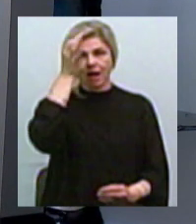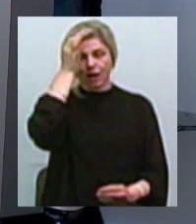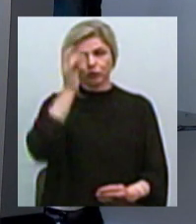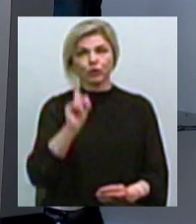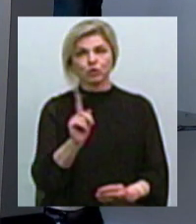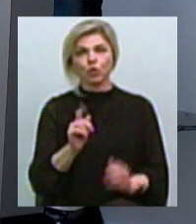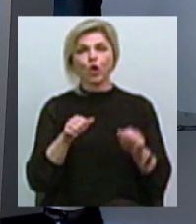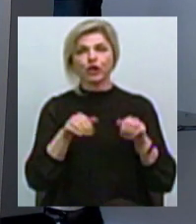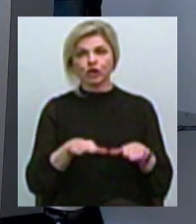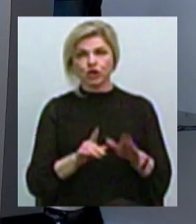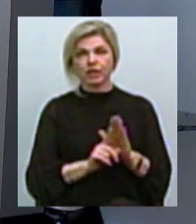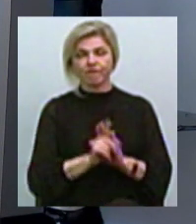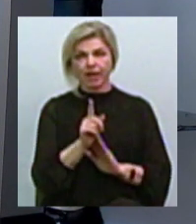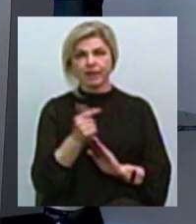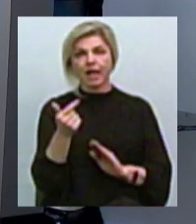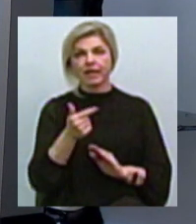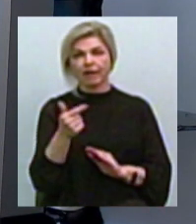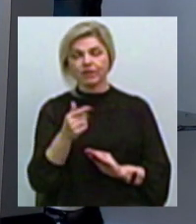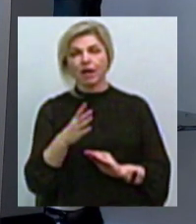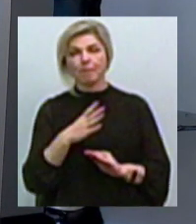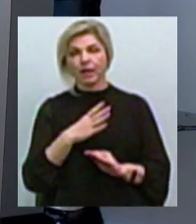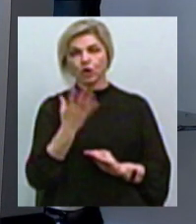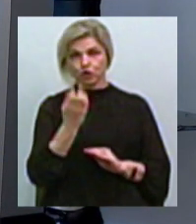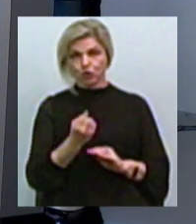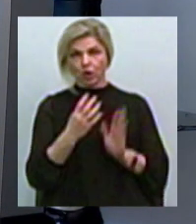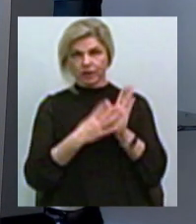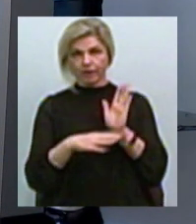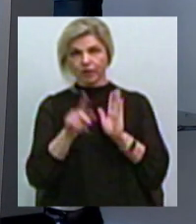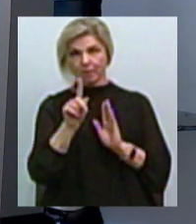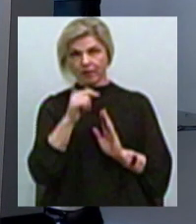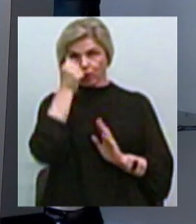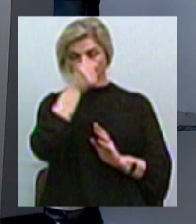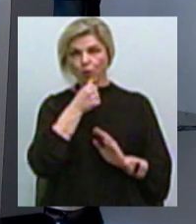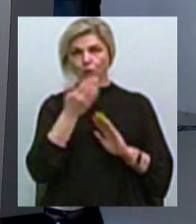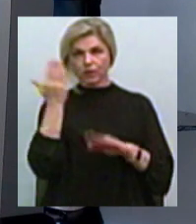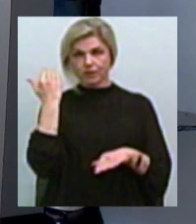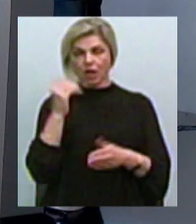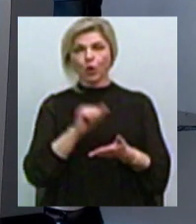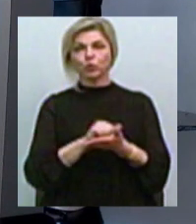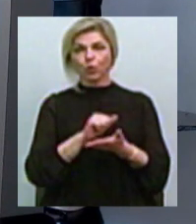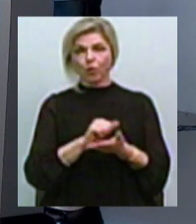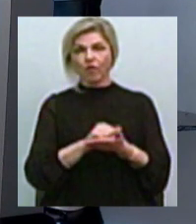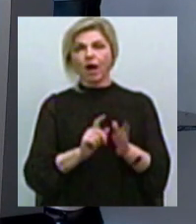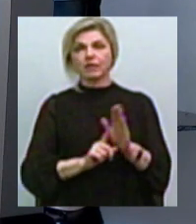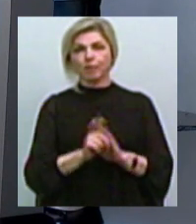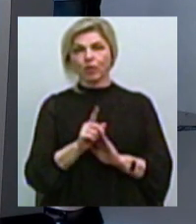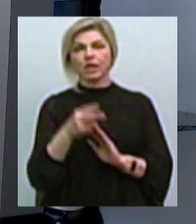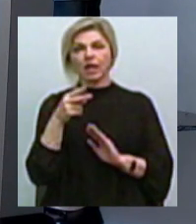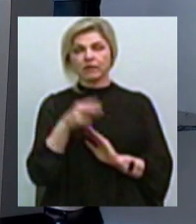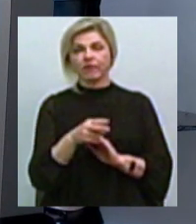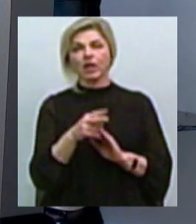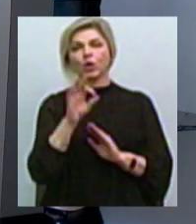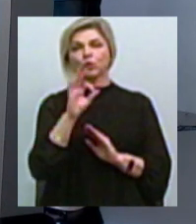Рішення про введення гривні було прийнято ще в 1991 році Друкувати їх почали, якщо не помиляюсь, в 1992